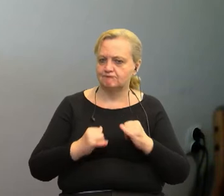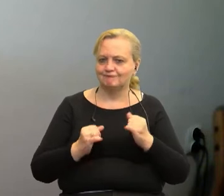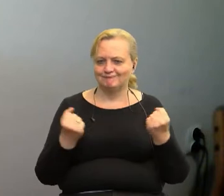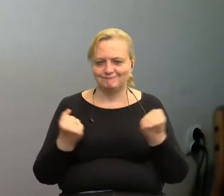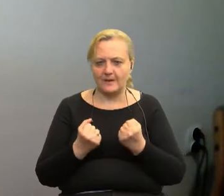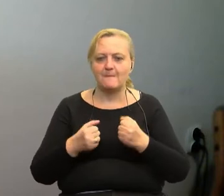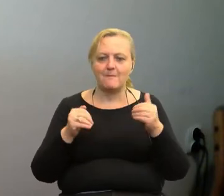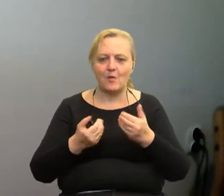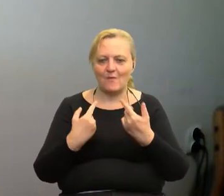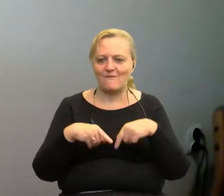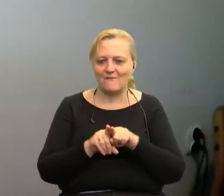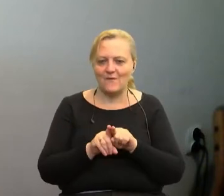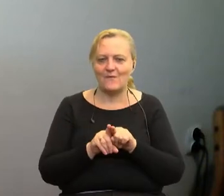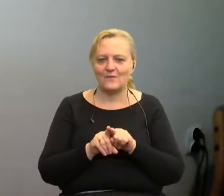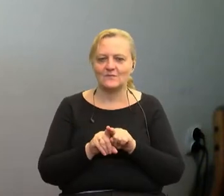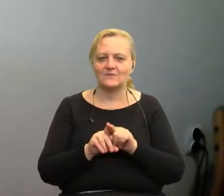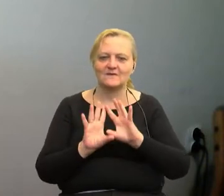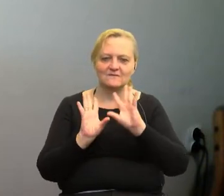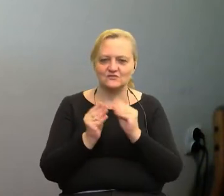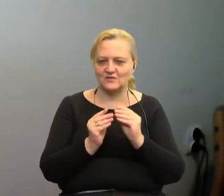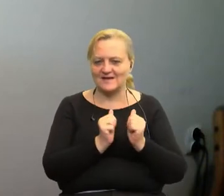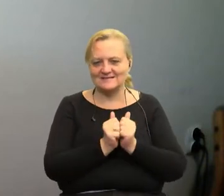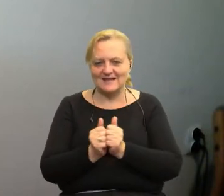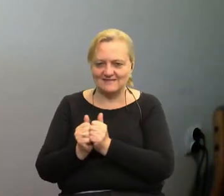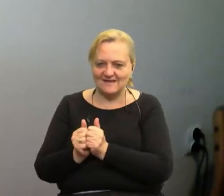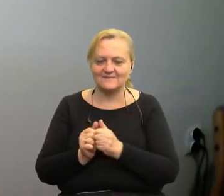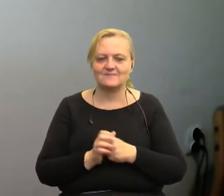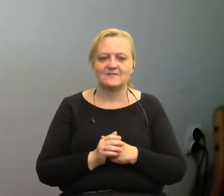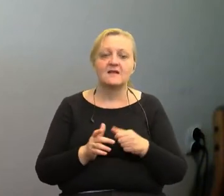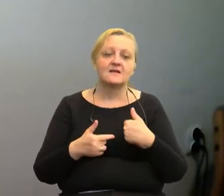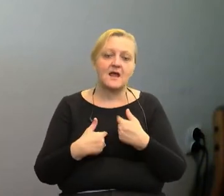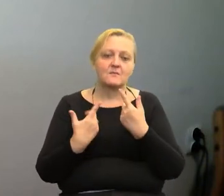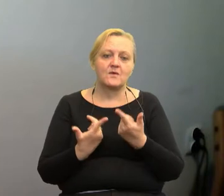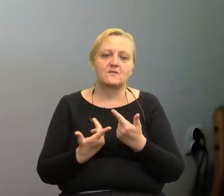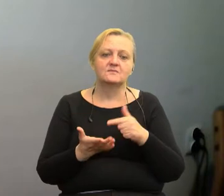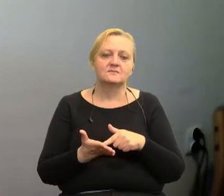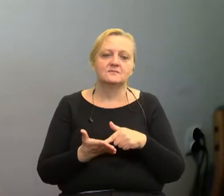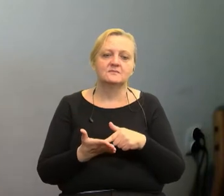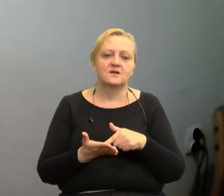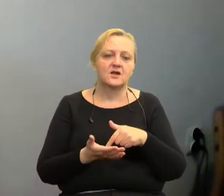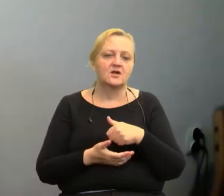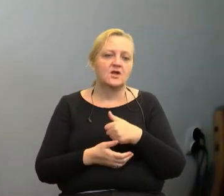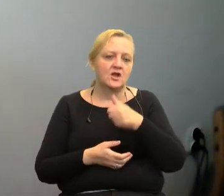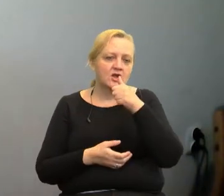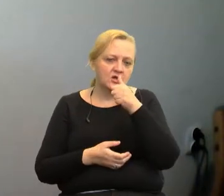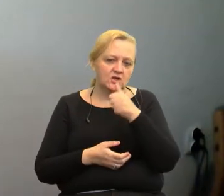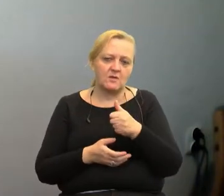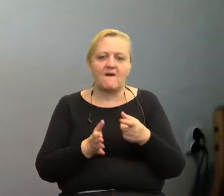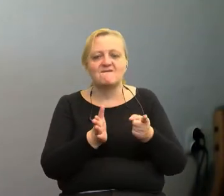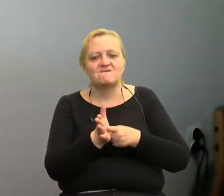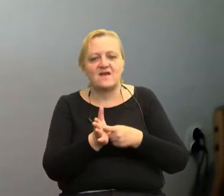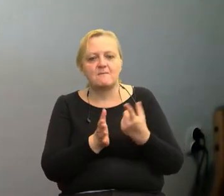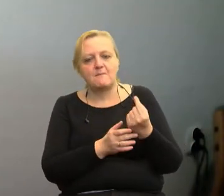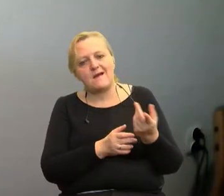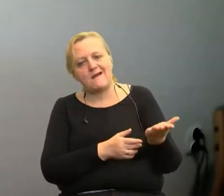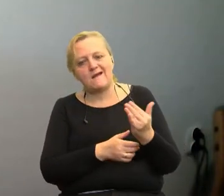możemy zrealizować nasze wszystkie zadania. Czyli tak jak powiedziałem, nie możemy najpierw oczekiwać czegoś od partnerów, od